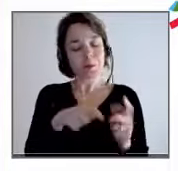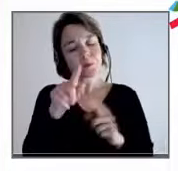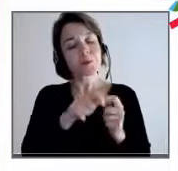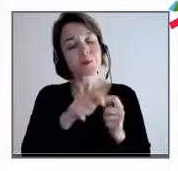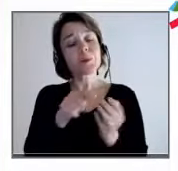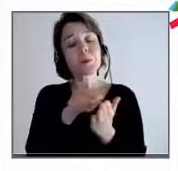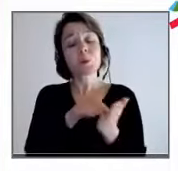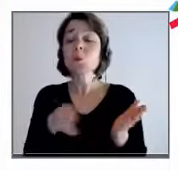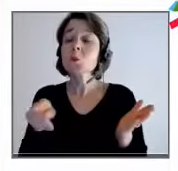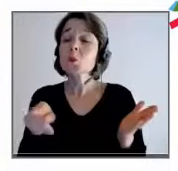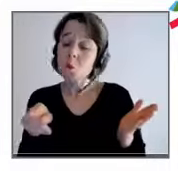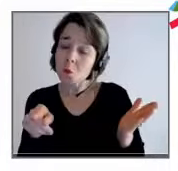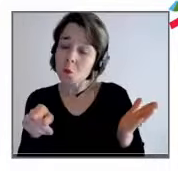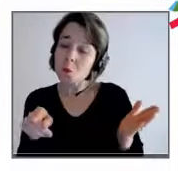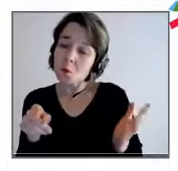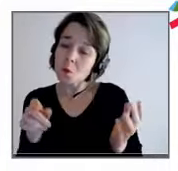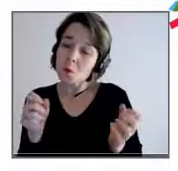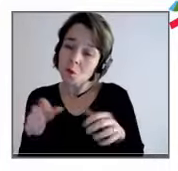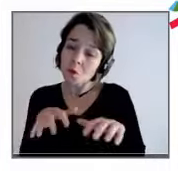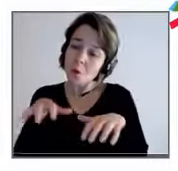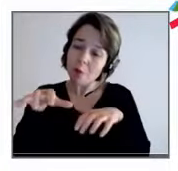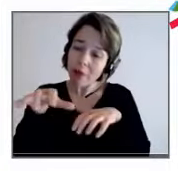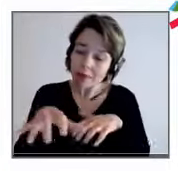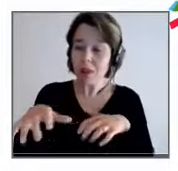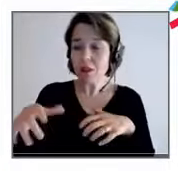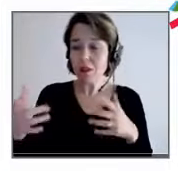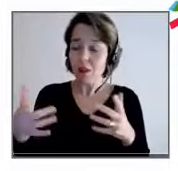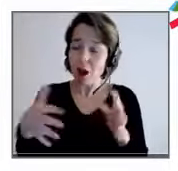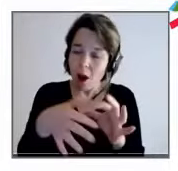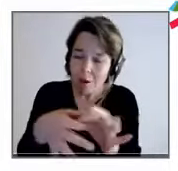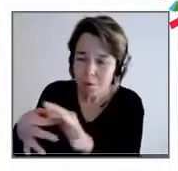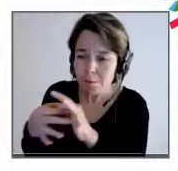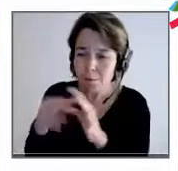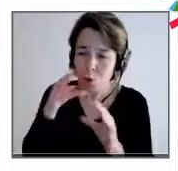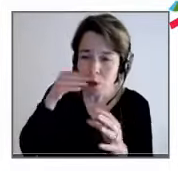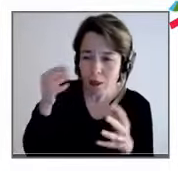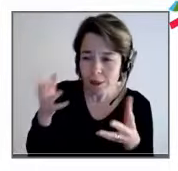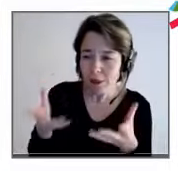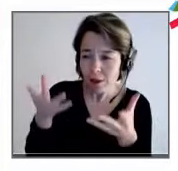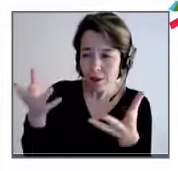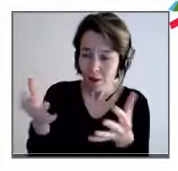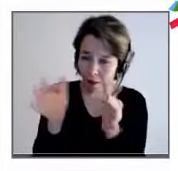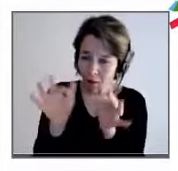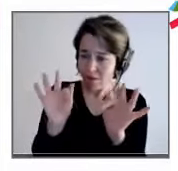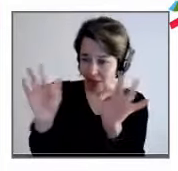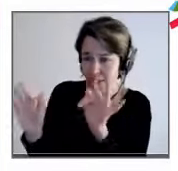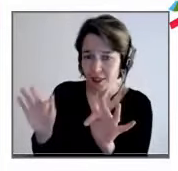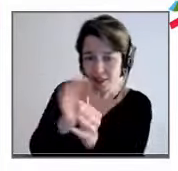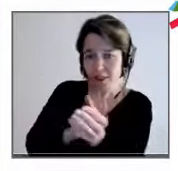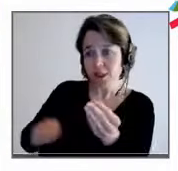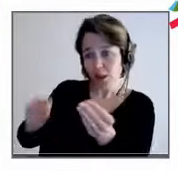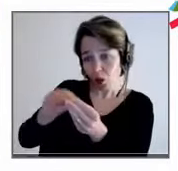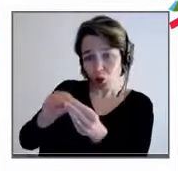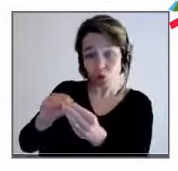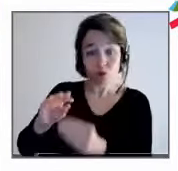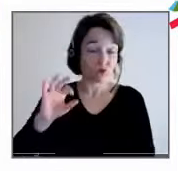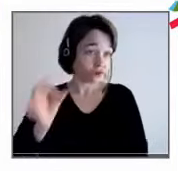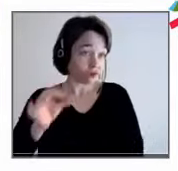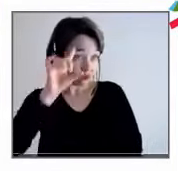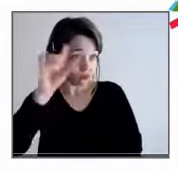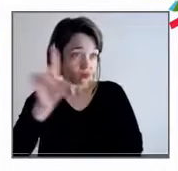d'humanité vis-à-vis de leurs collaborateurs ? Oui, mais si on redonne ce sens